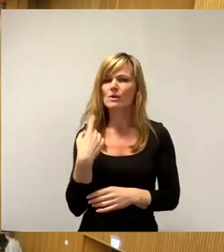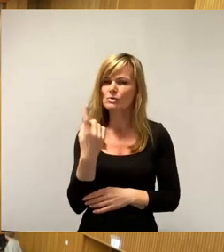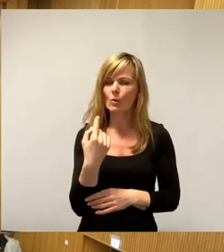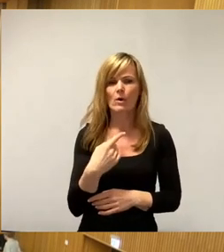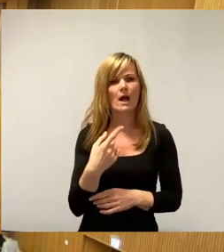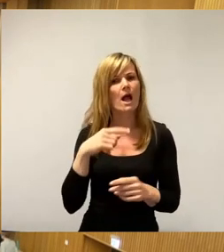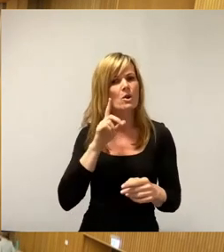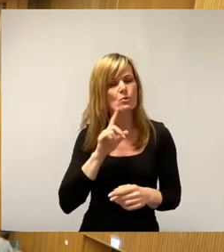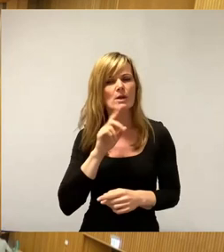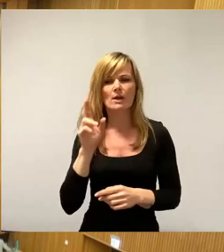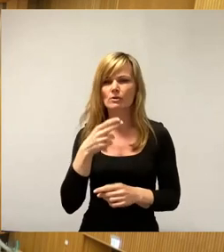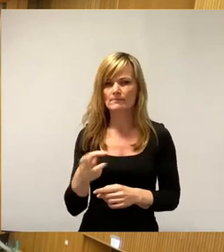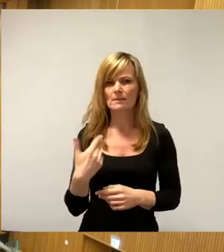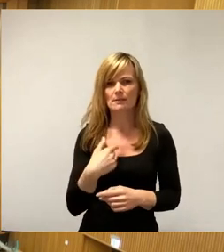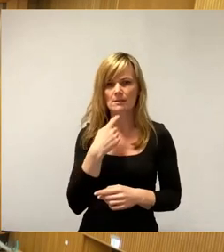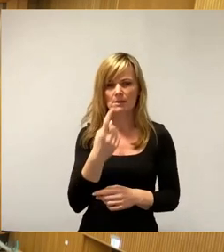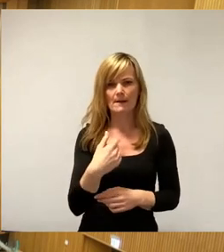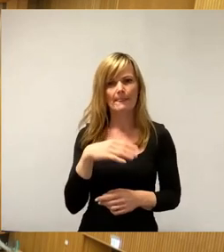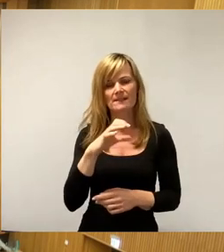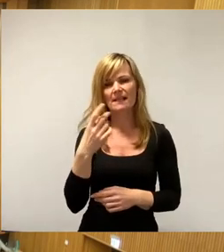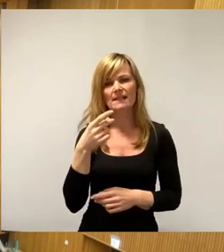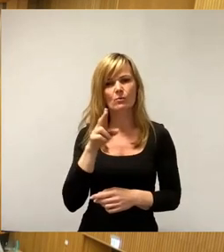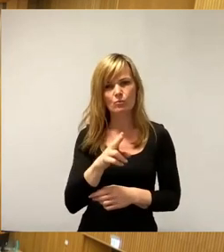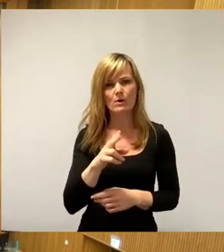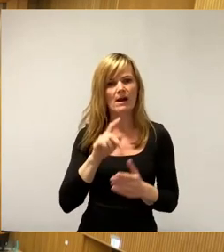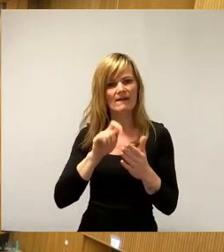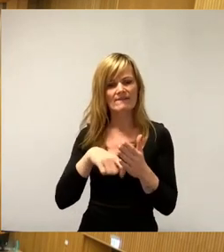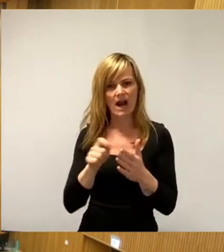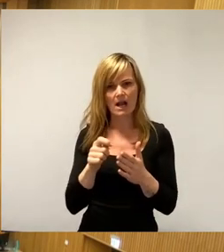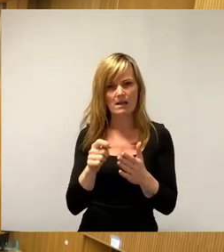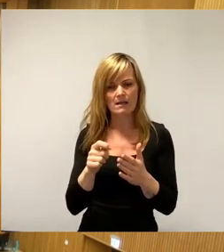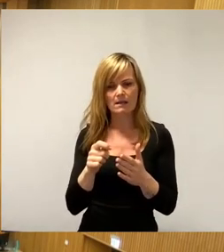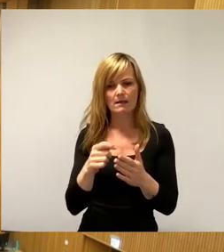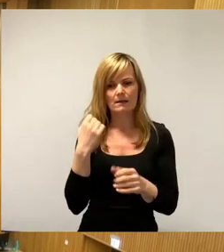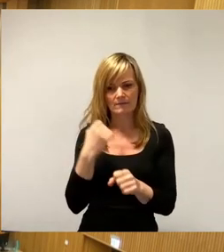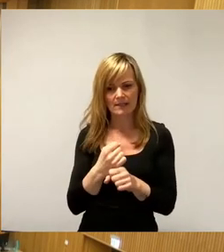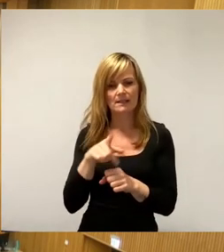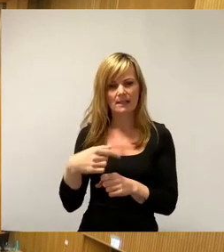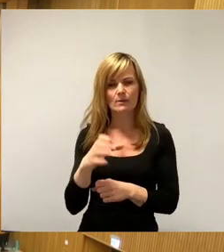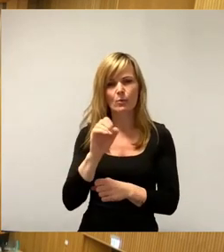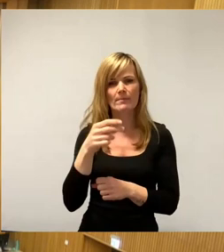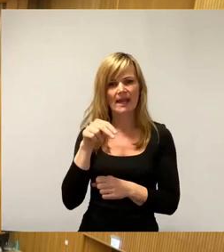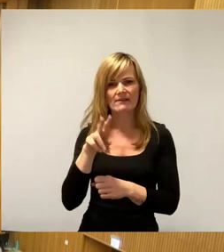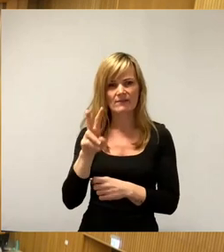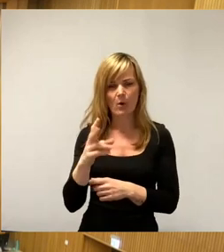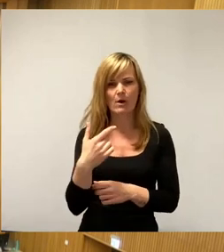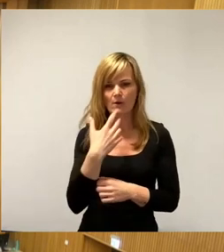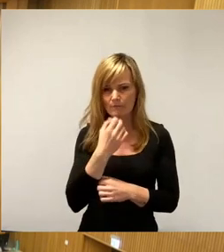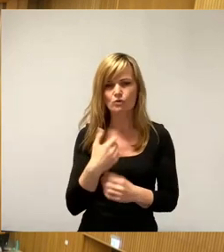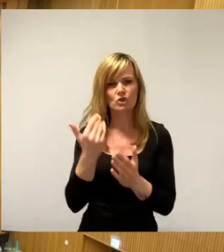Lüge, hier zu behaupten, dass die CDU nach der Wahl beim ÖPNV Einsparungen vornehmen will.